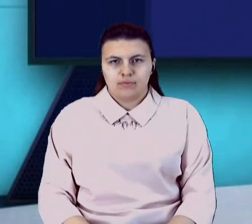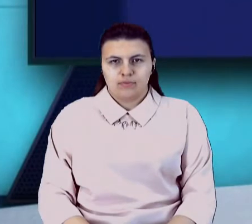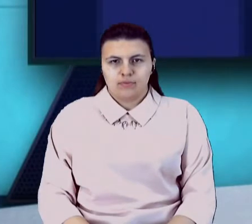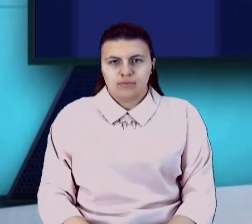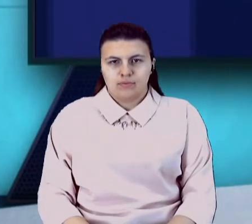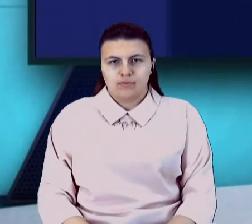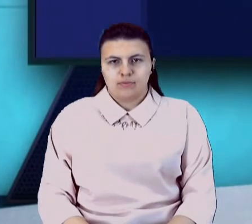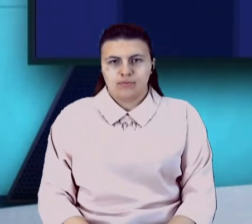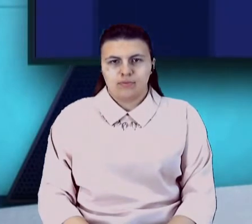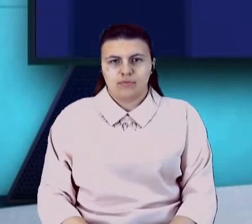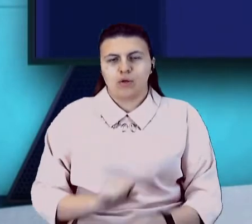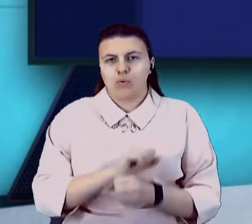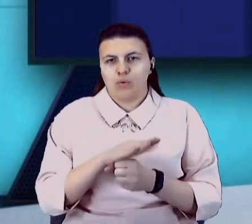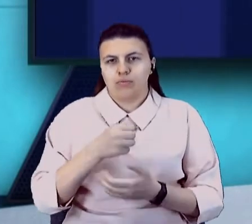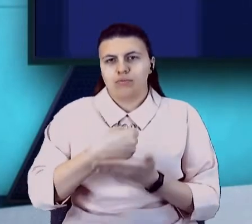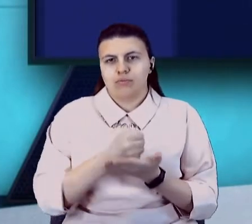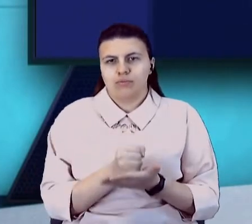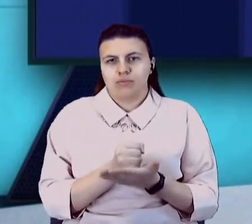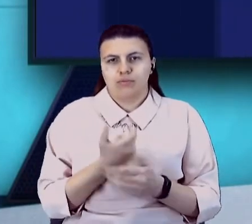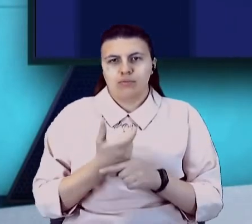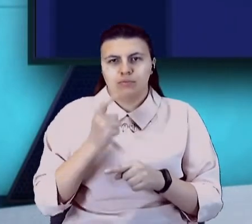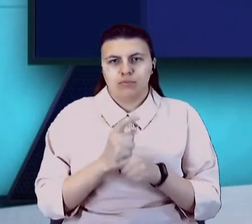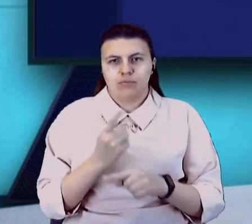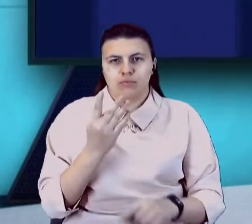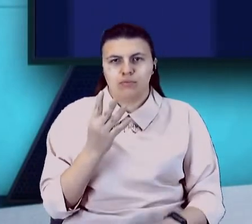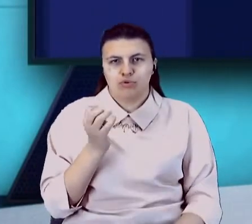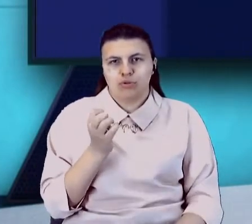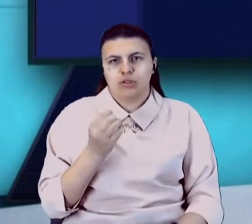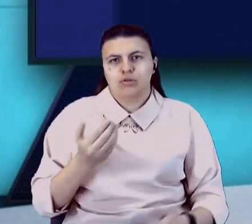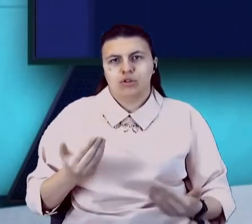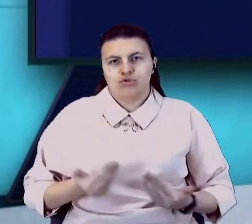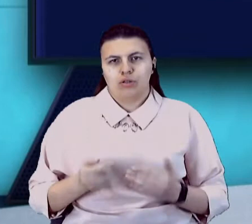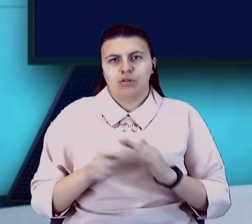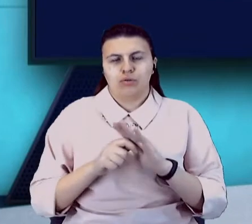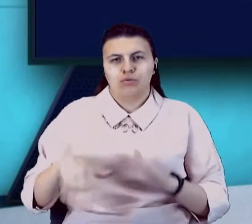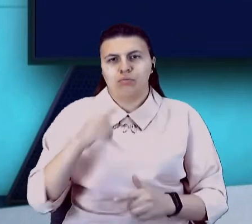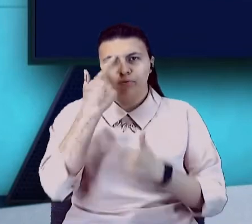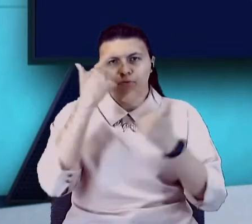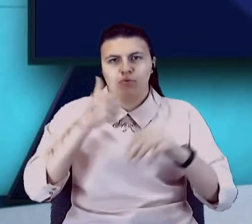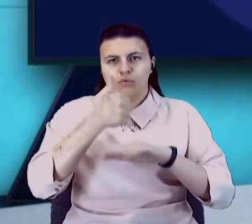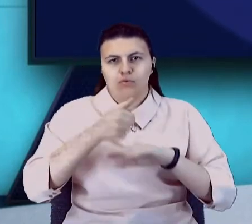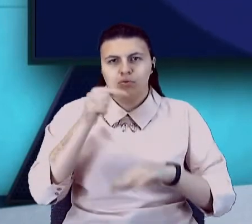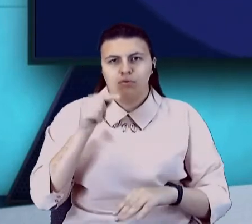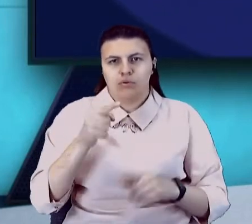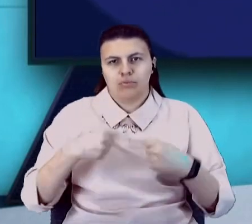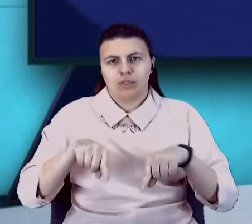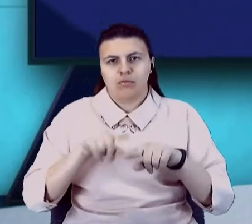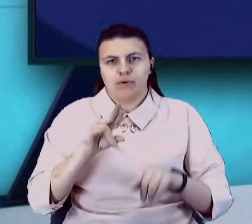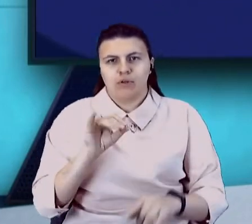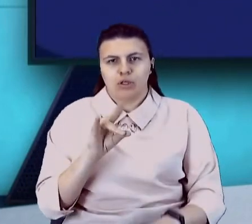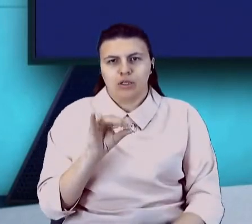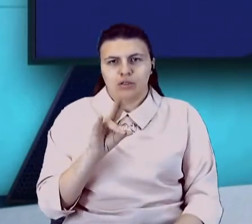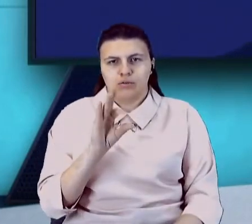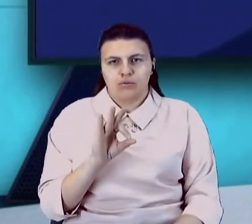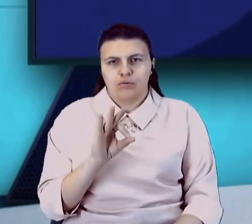Коронавірус підтвердили у понад чотирьох сотень жителів Донеччини, повідомив голова тамтешньої адміністрації Павло Кириленко. В